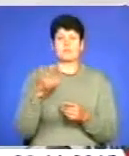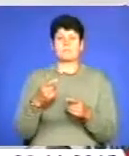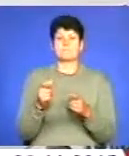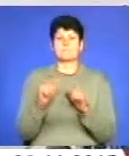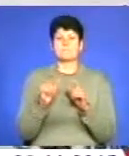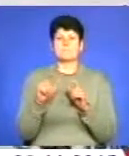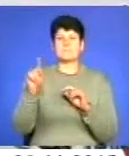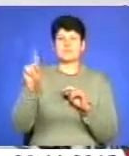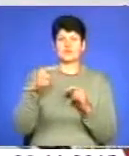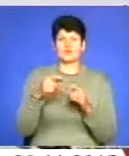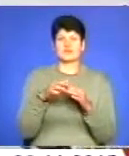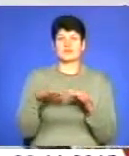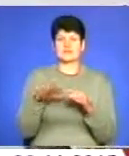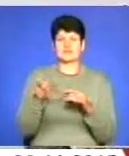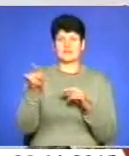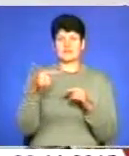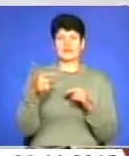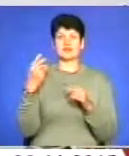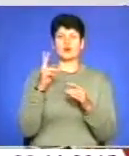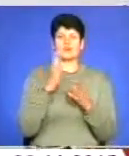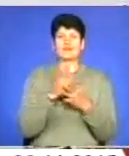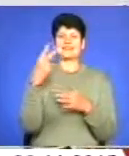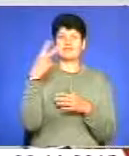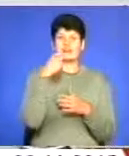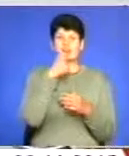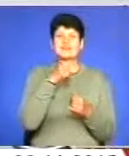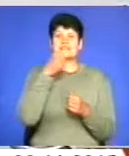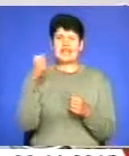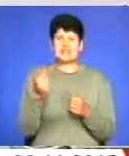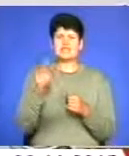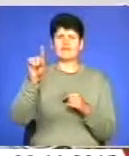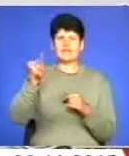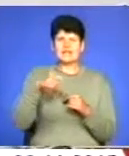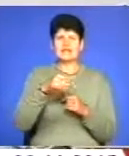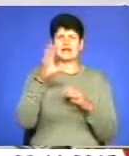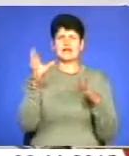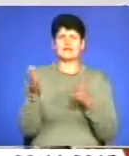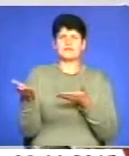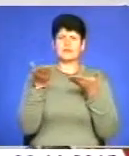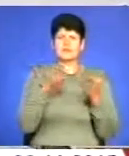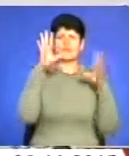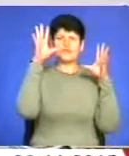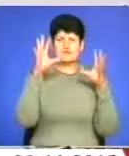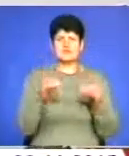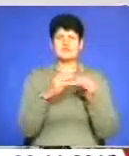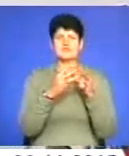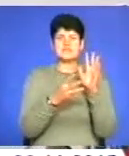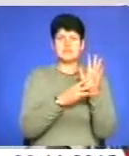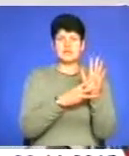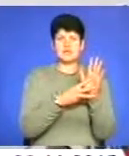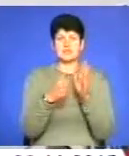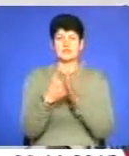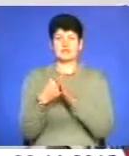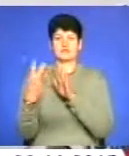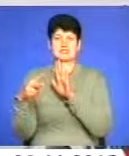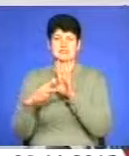викликаються не тільки ті, хто досягнув 20 і старше, а викликаються всі, як вказано в законі, з 18 років і до